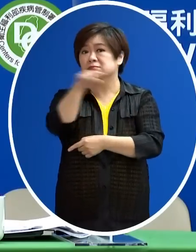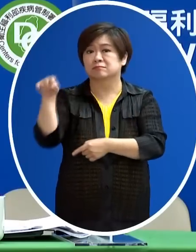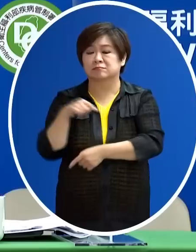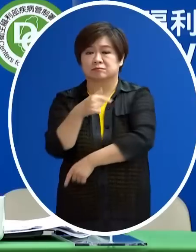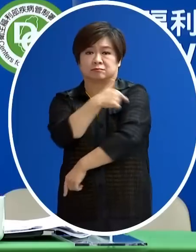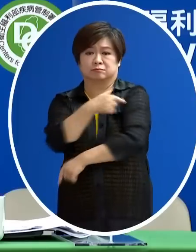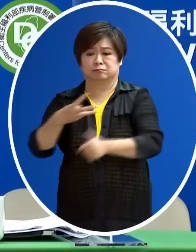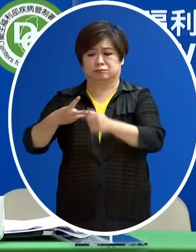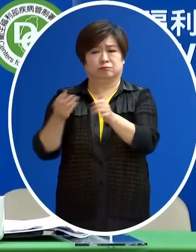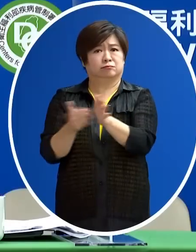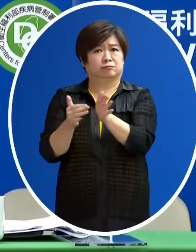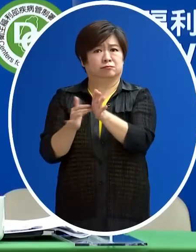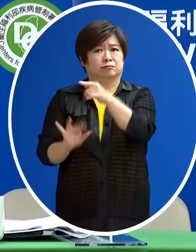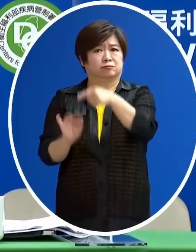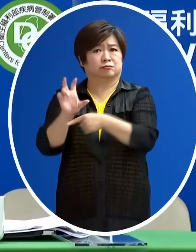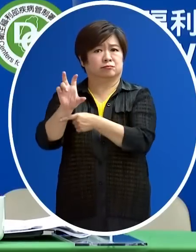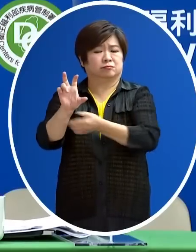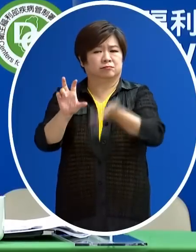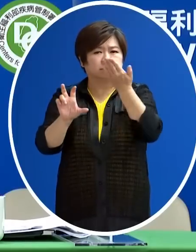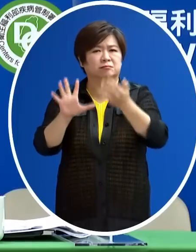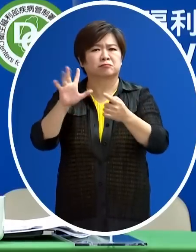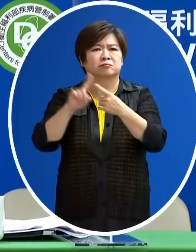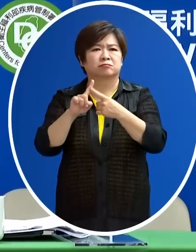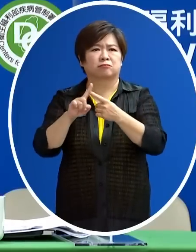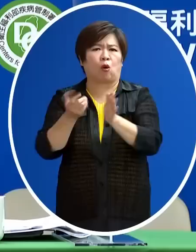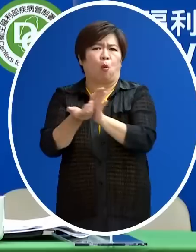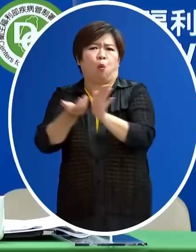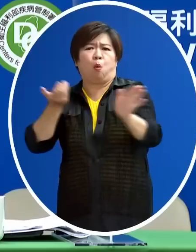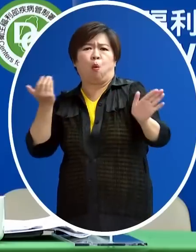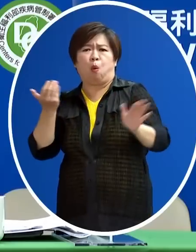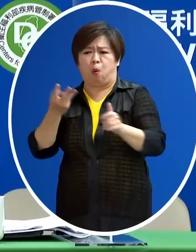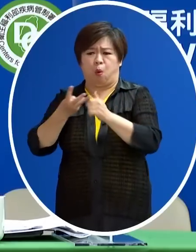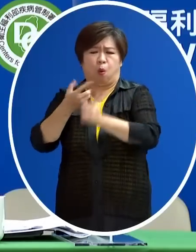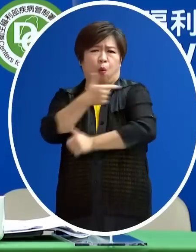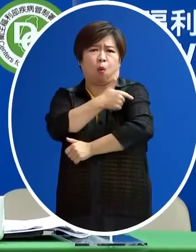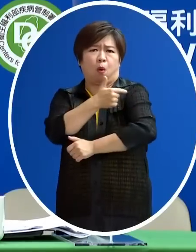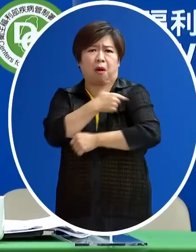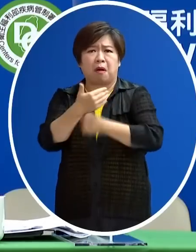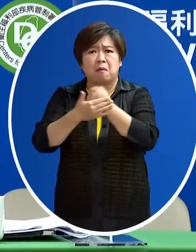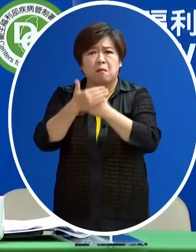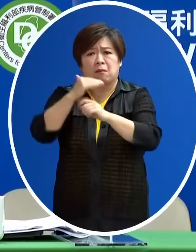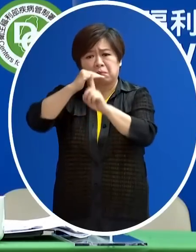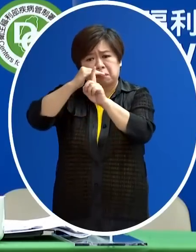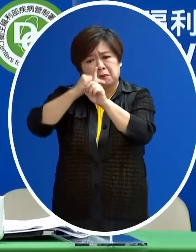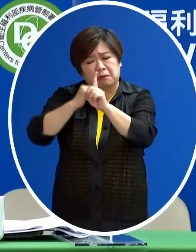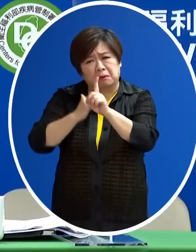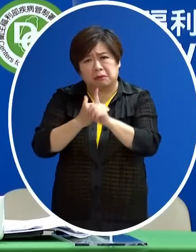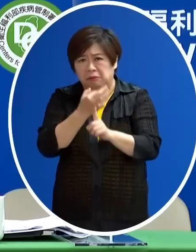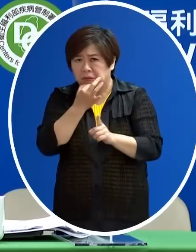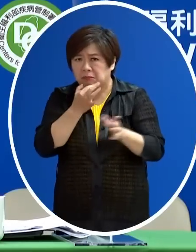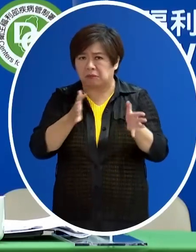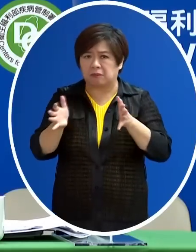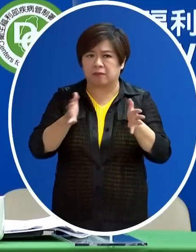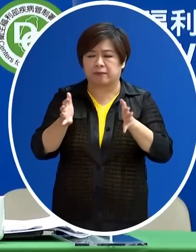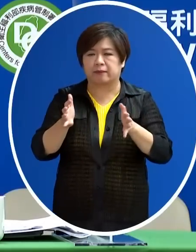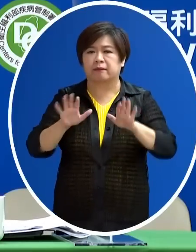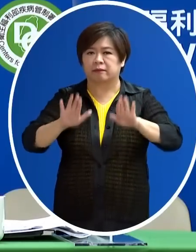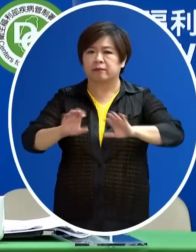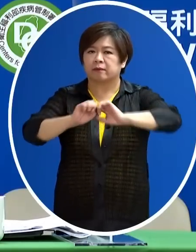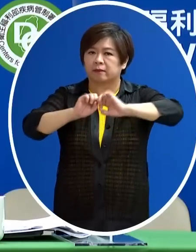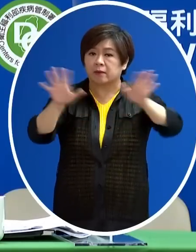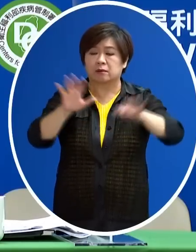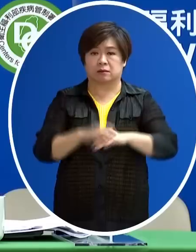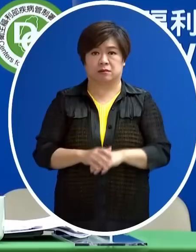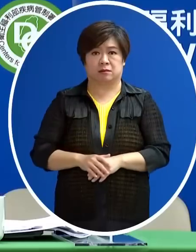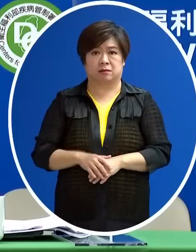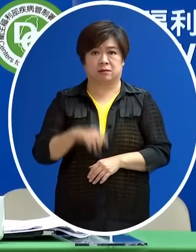劑 雖然有些人可能打比較久 那他的這個保護力可能開始下降 那現在我們也提供民